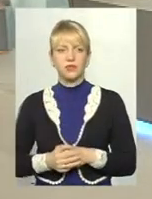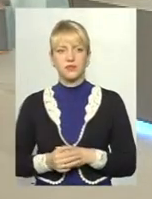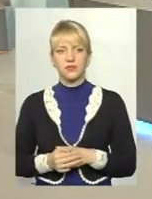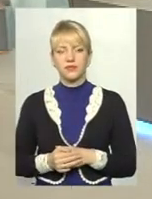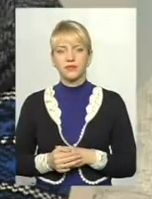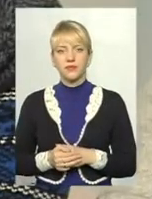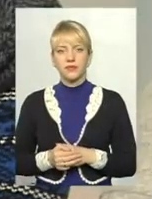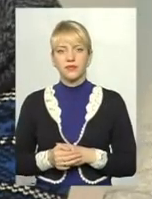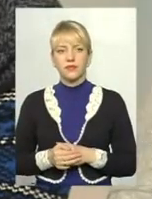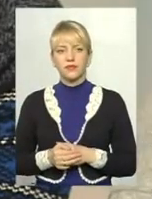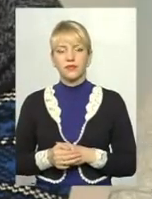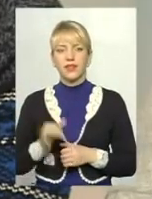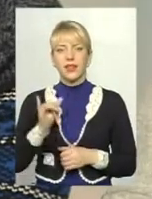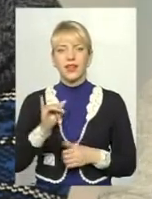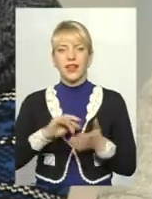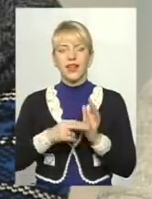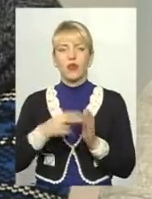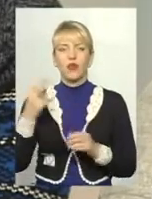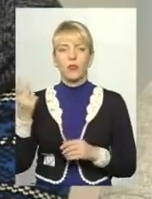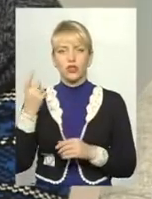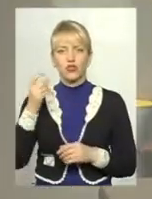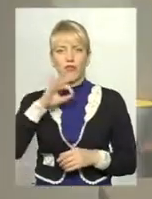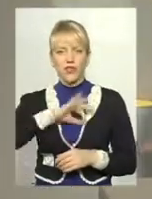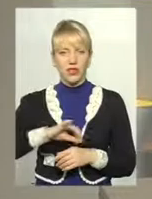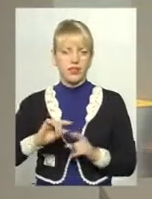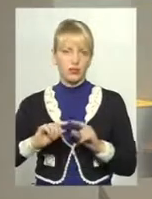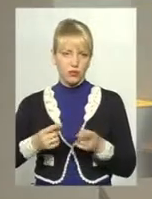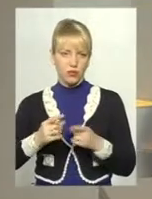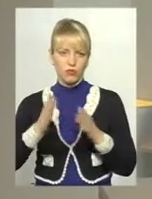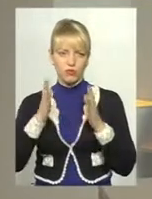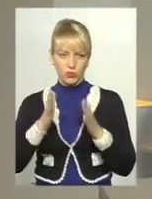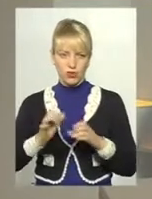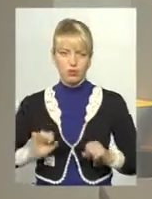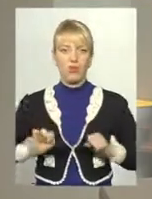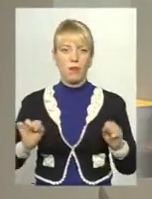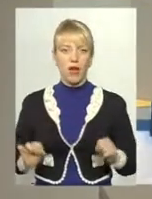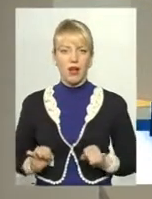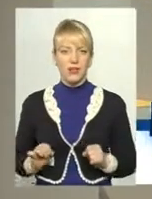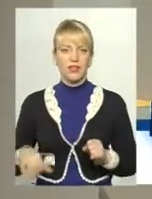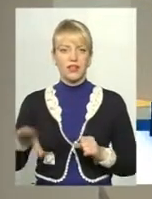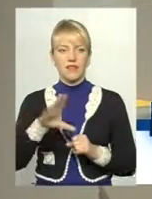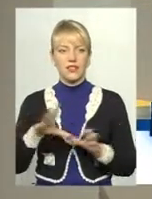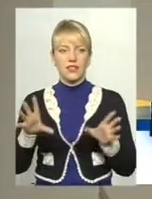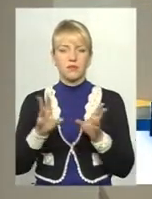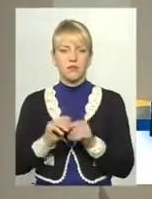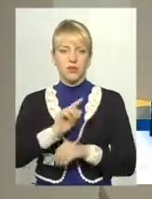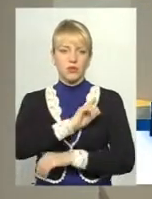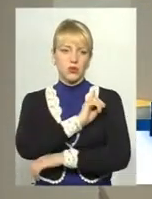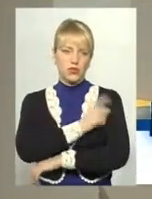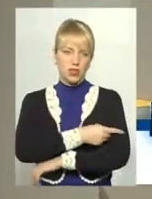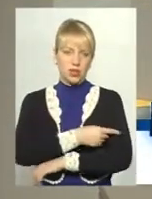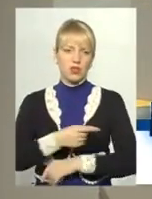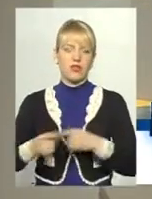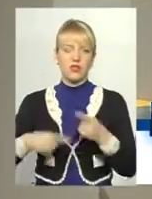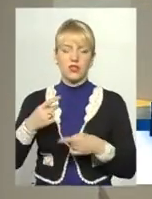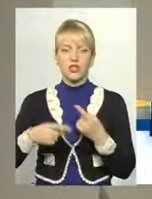приваблива і економічно вигідна, тому будемо намагатись ми всі спільними зусиллями в